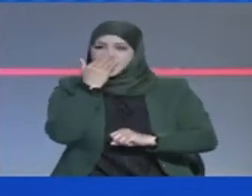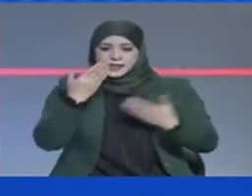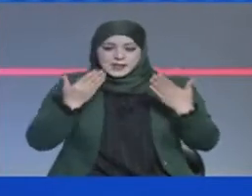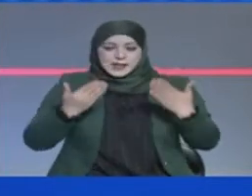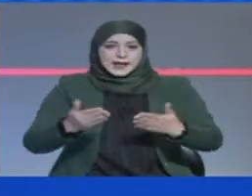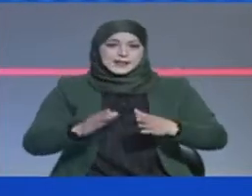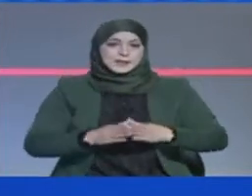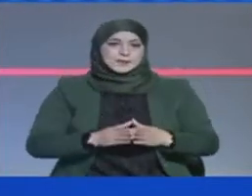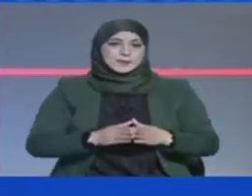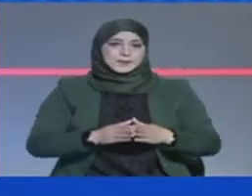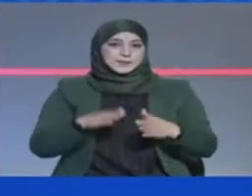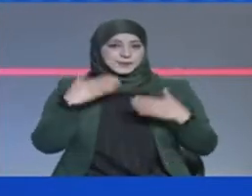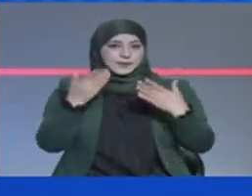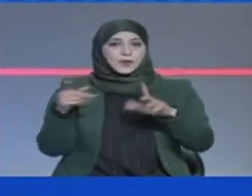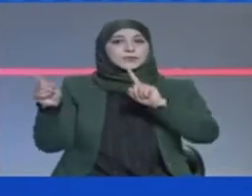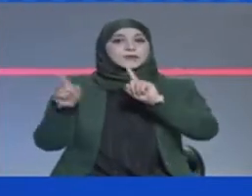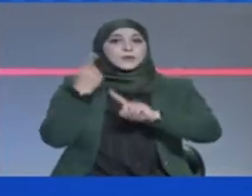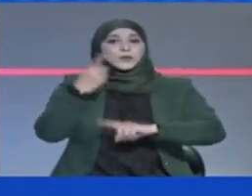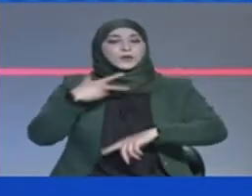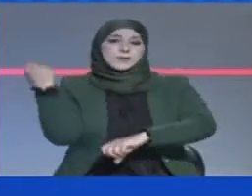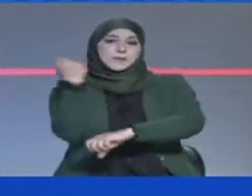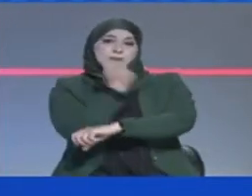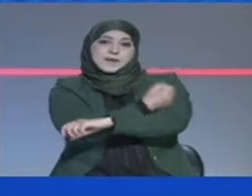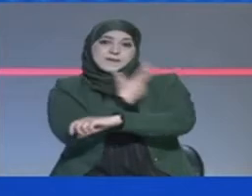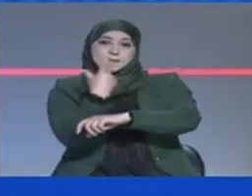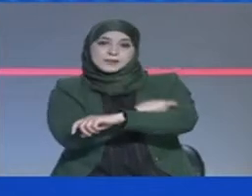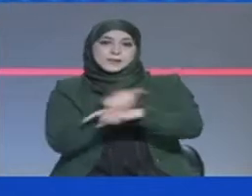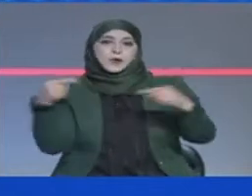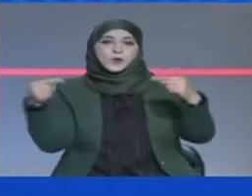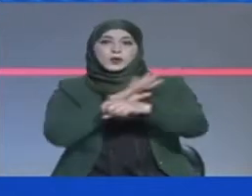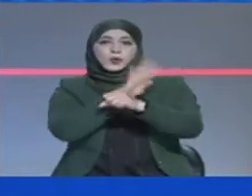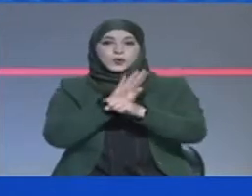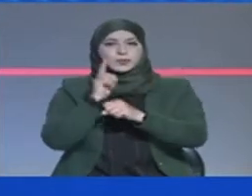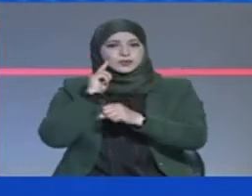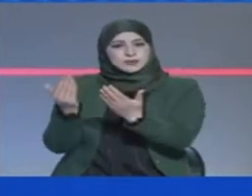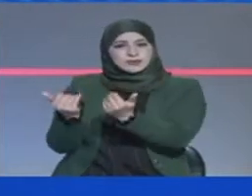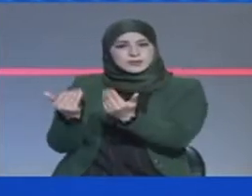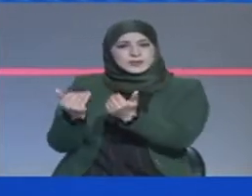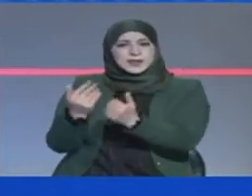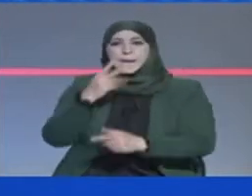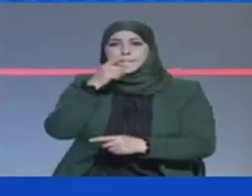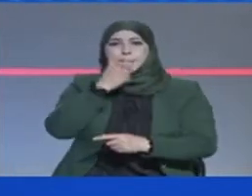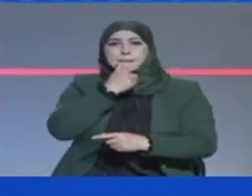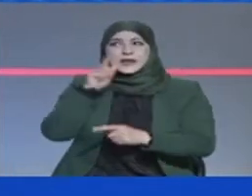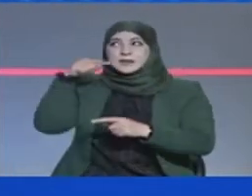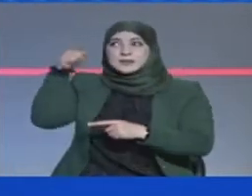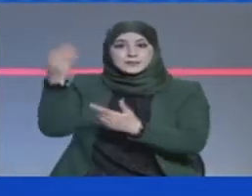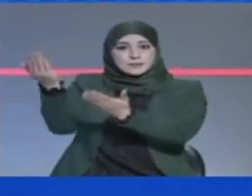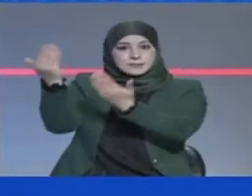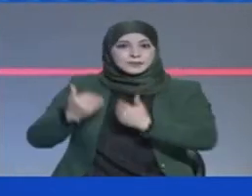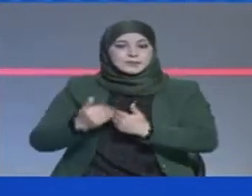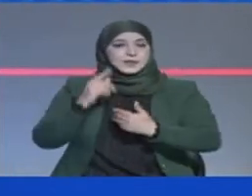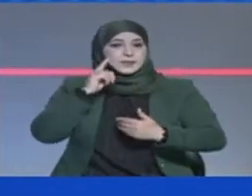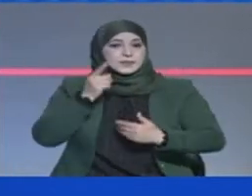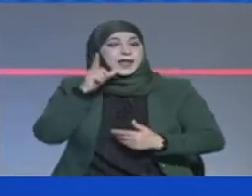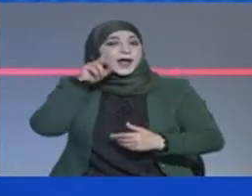الحالية وبخصوص اللقاحات ضد فيروس كورونا والمنتظر جلبها بداية مارس المقبل أكد نيس جلوز أنه سيتم ضبط